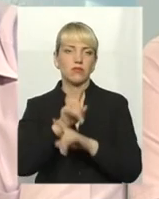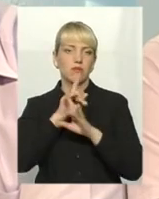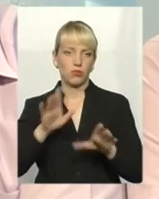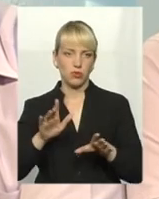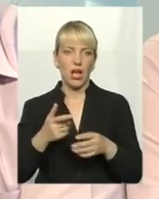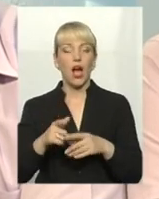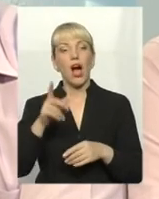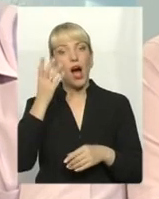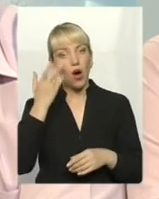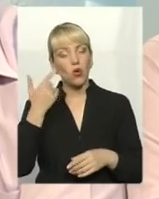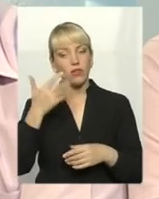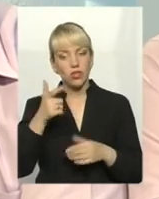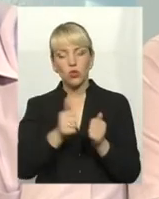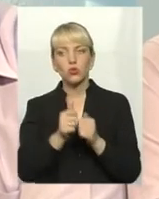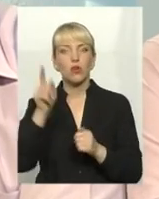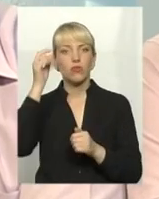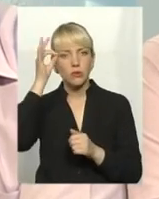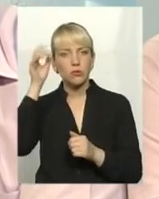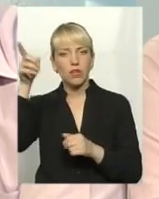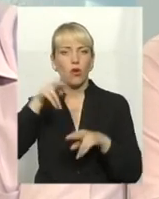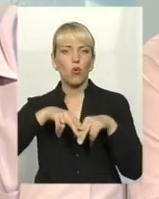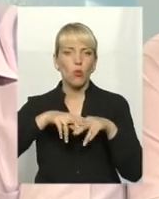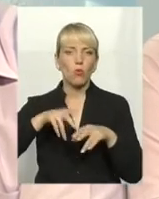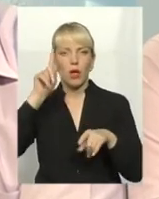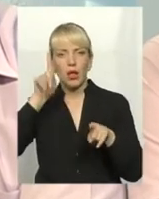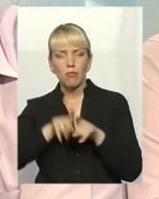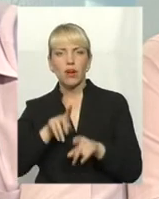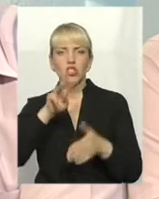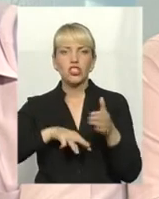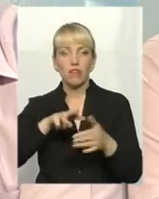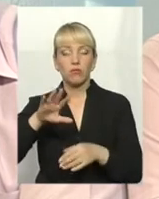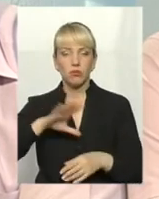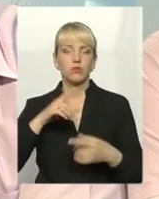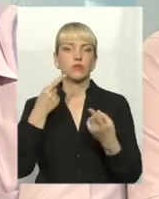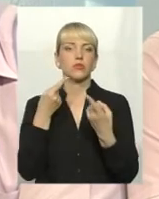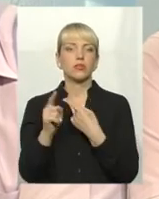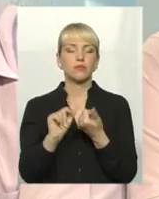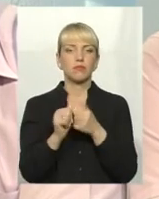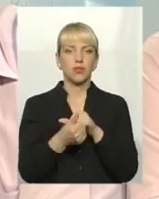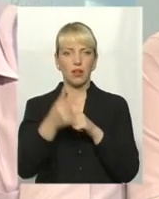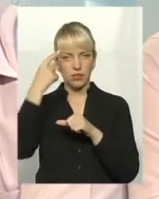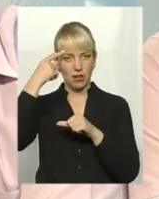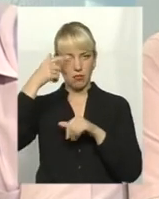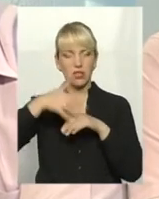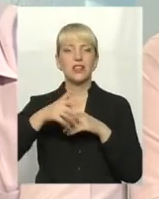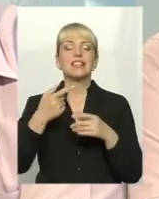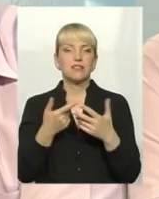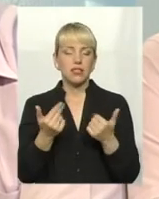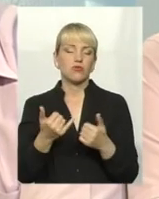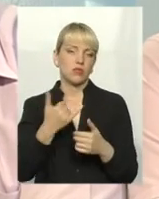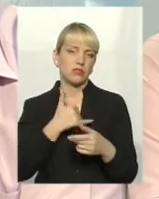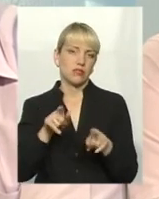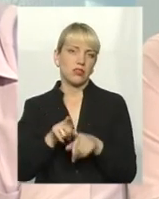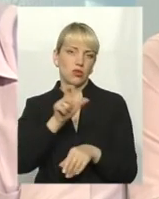те, що от моє сусіда, кума, брата, свата притягнули, то тоді люди по-іншому ставляться. Це прикле можливо, але дійсно наша